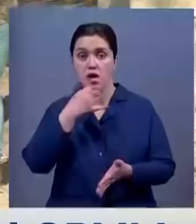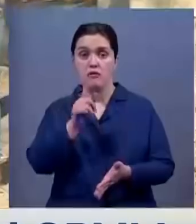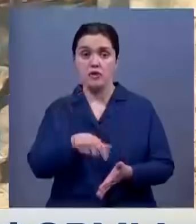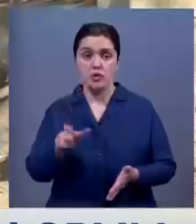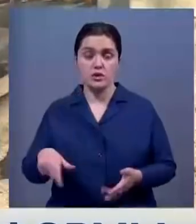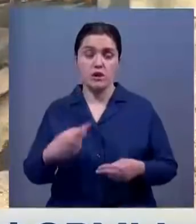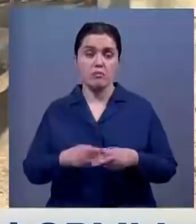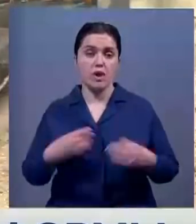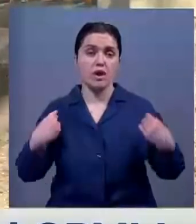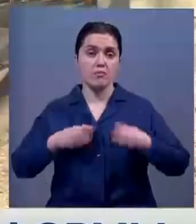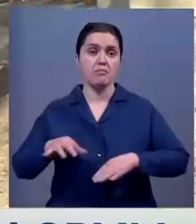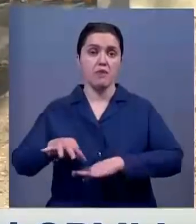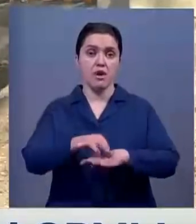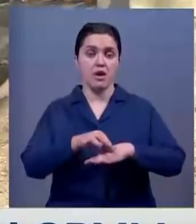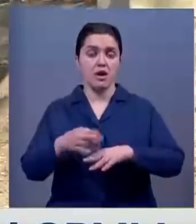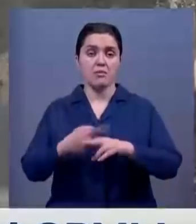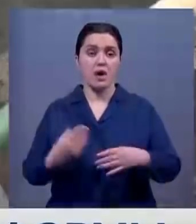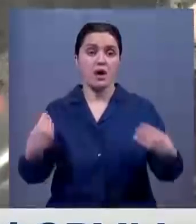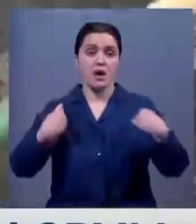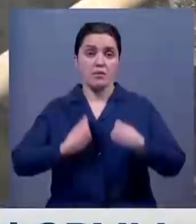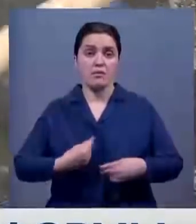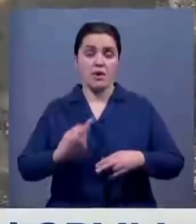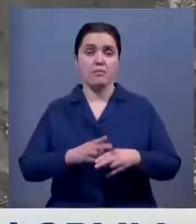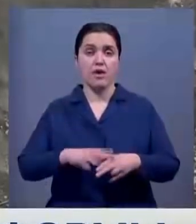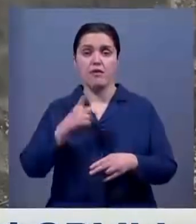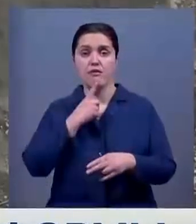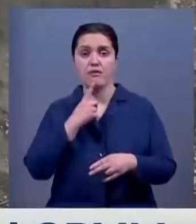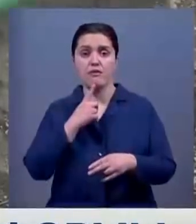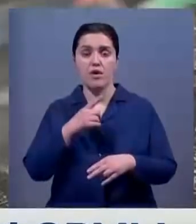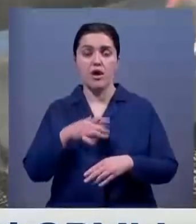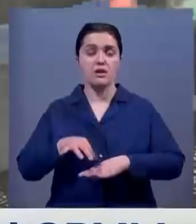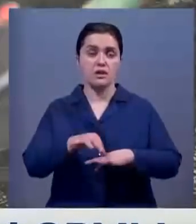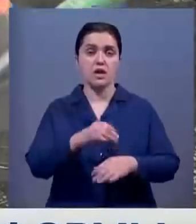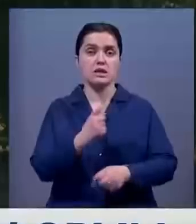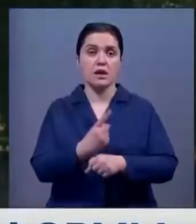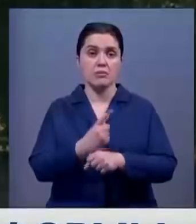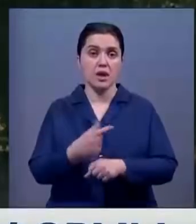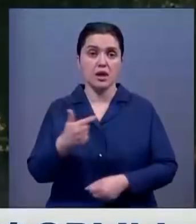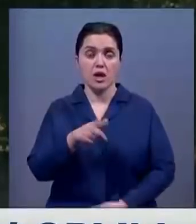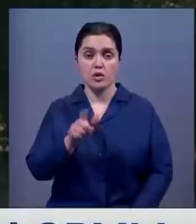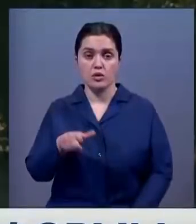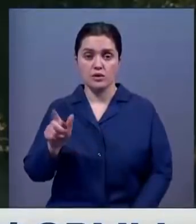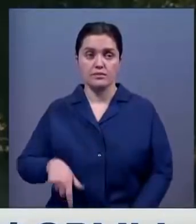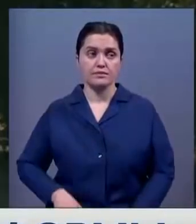эта одежда. Вот только носить форму разных родов войск гражданским людям запрещено. Да,